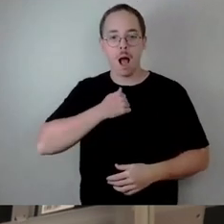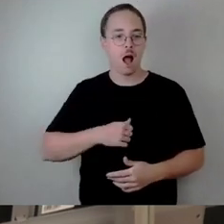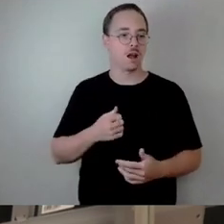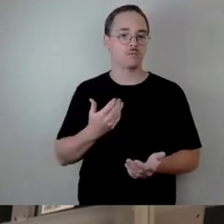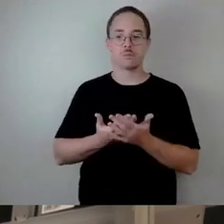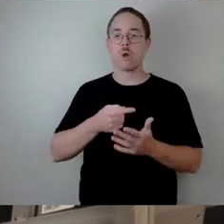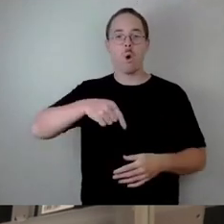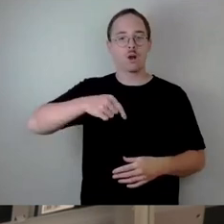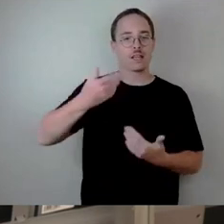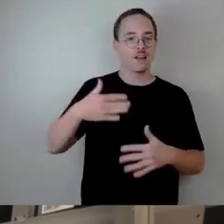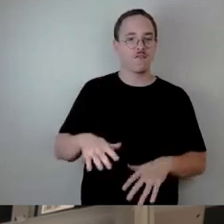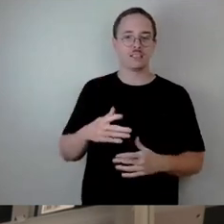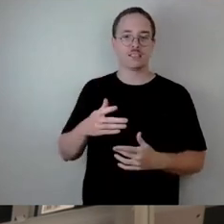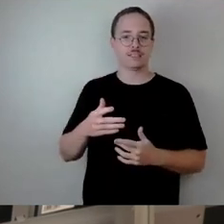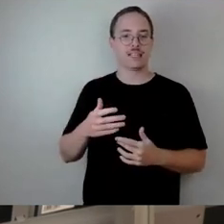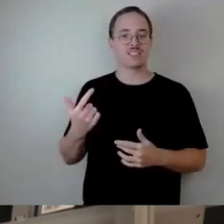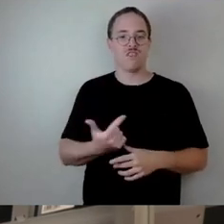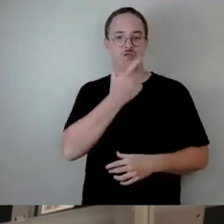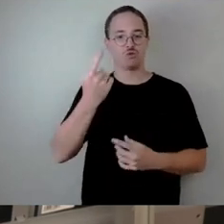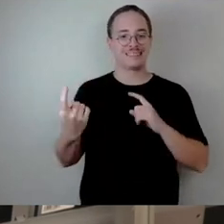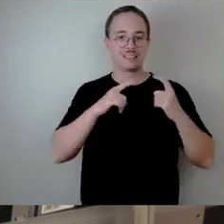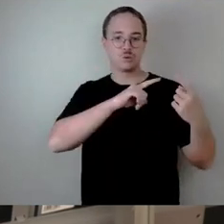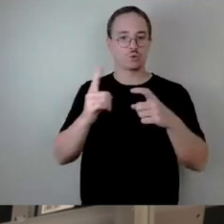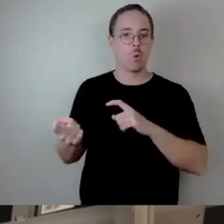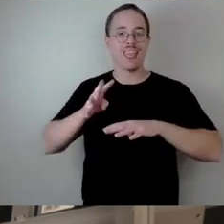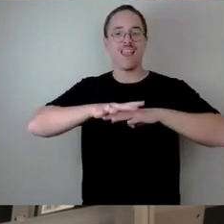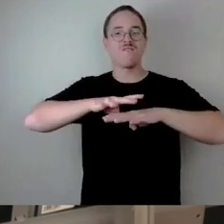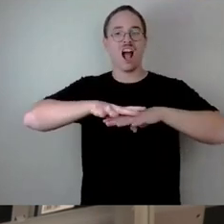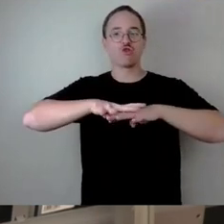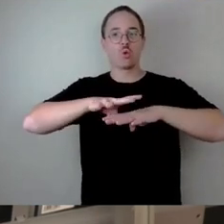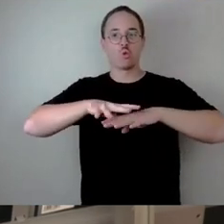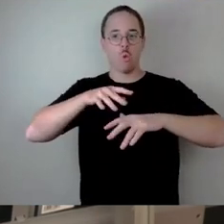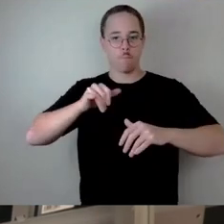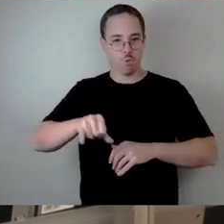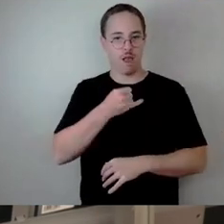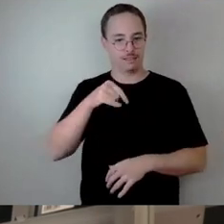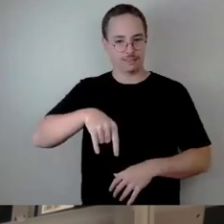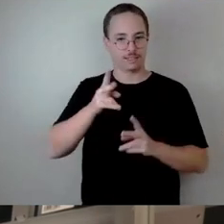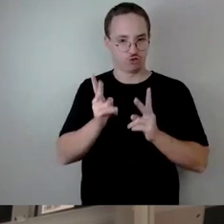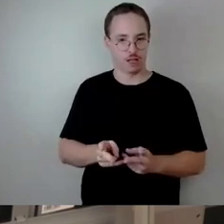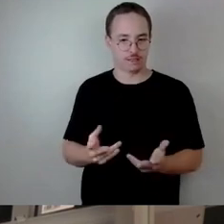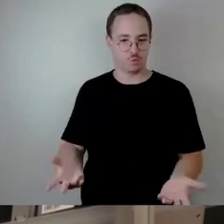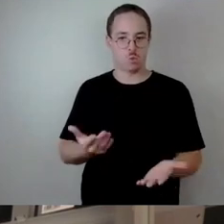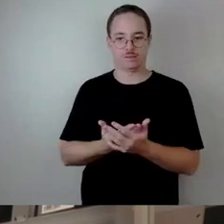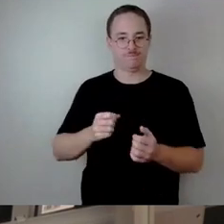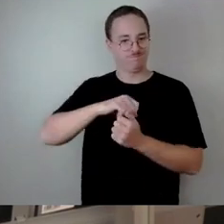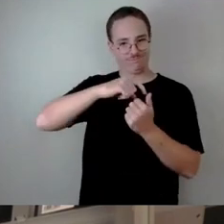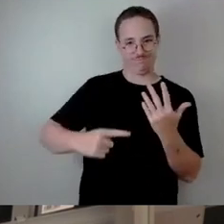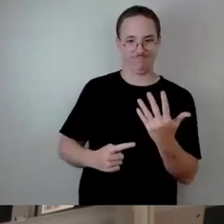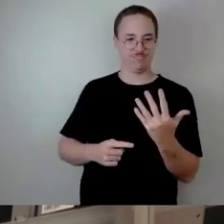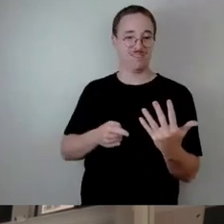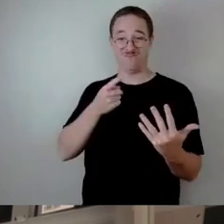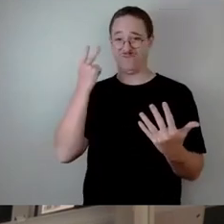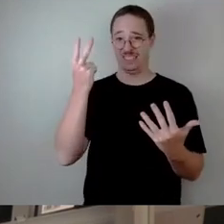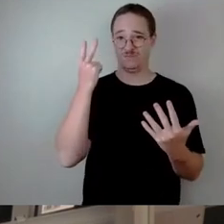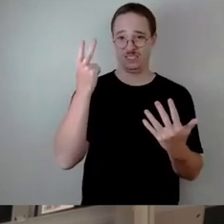Infrastrukturprojekte in unserer Stadt. All das dürfen wir in Zukunft auch nicht vernachlässigen. Deswegen ist es wichtig, dass wir auch die Mittel vom Bund